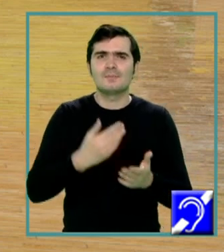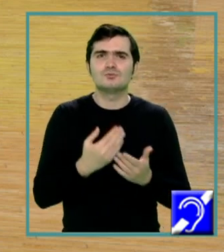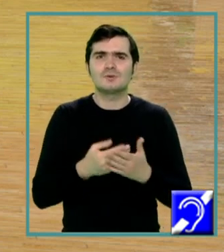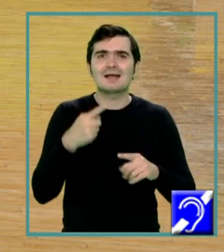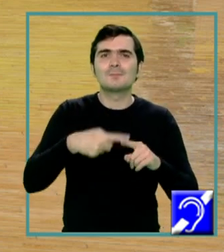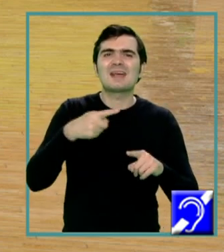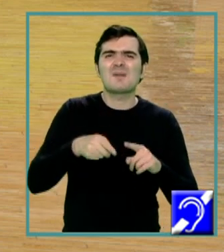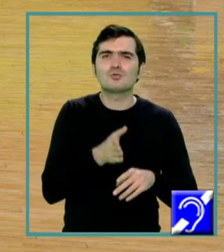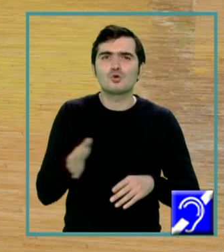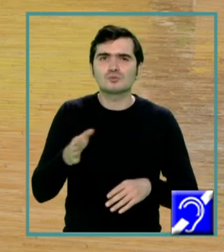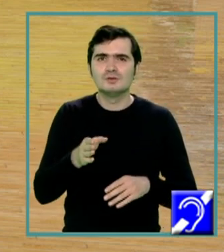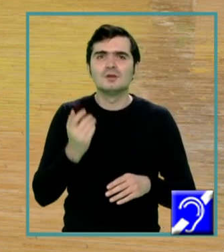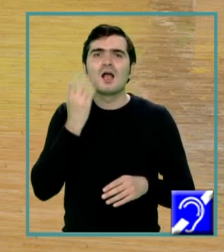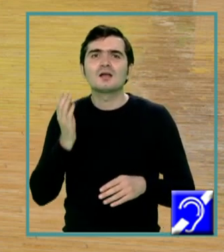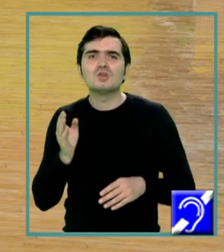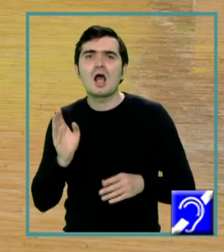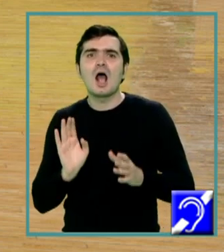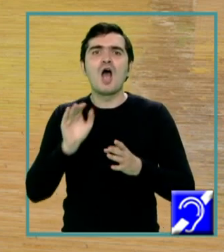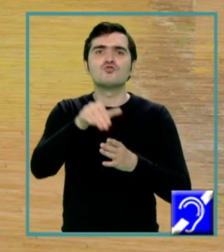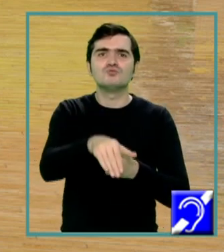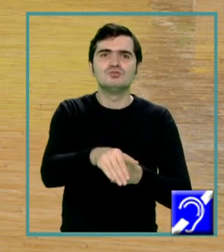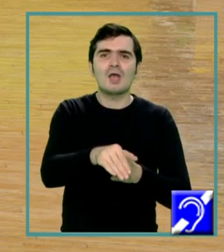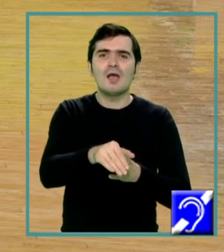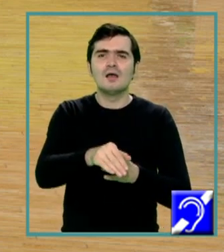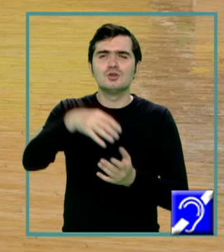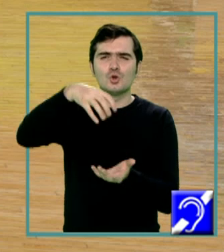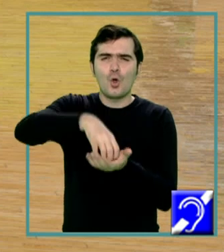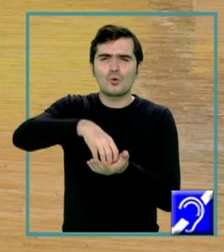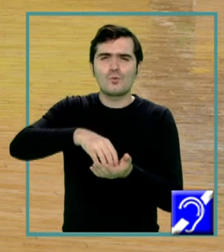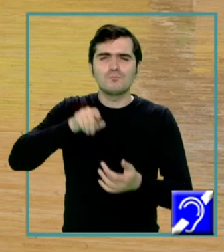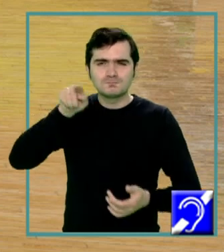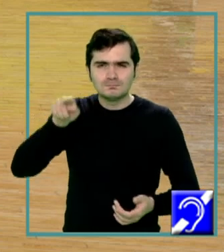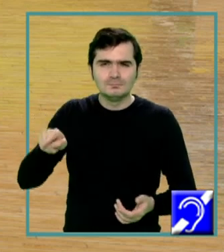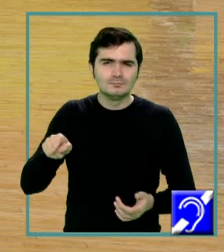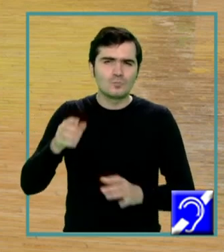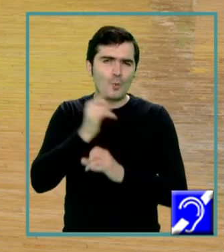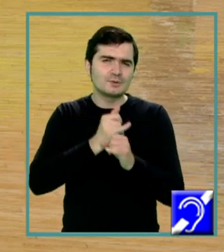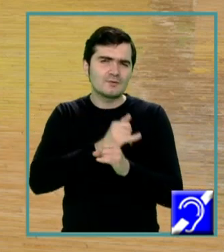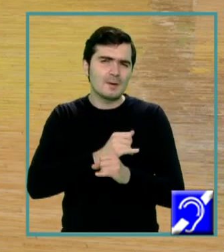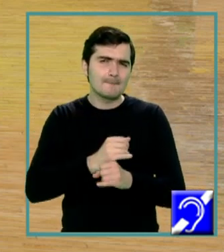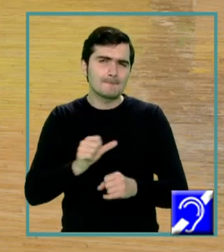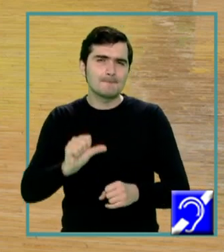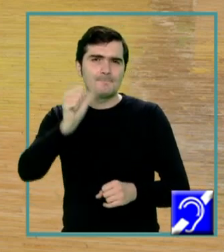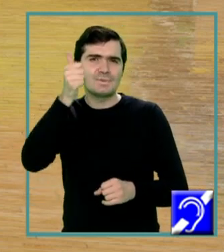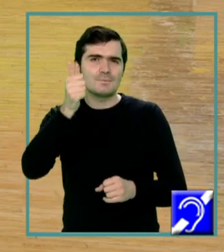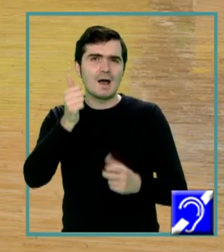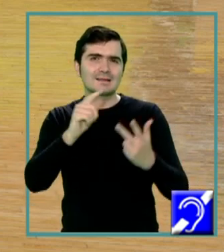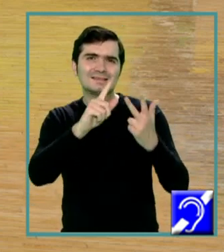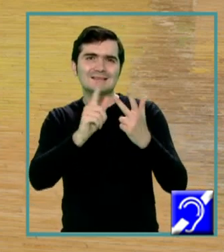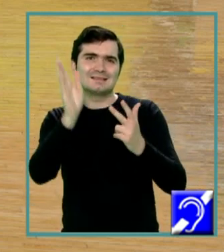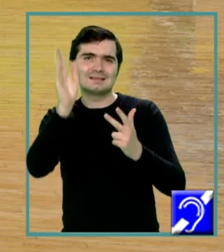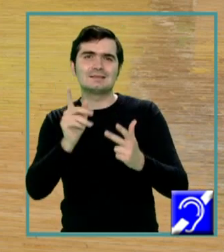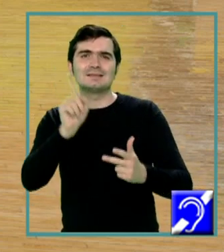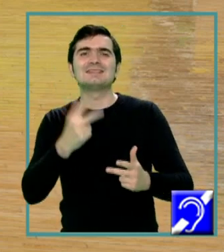spermatozoizii odată ajunși în acest loc, observăm în prima treime a trompelor,